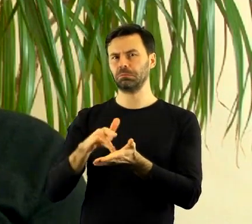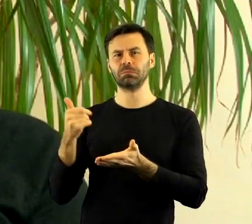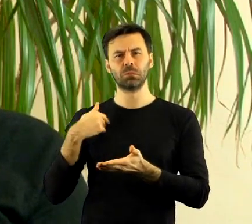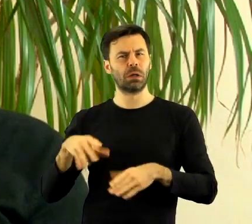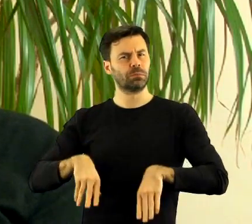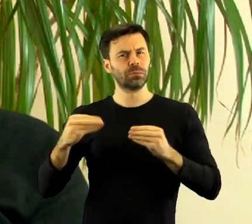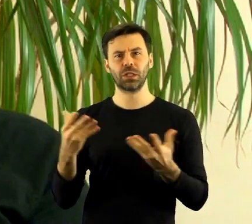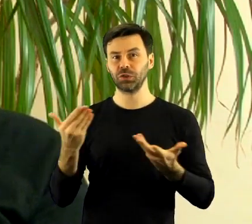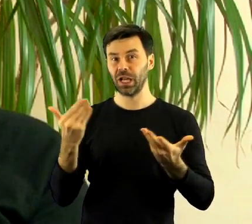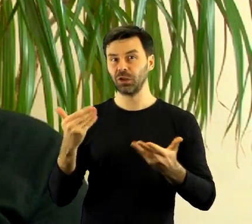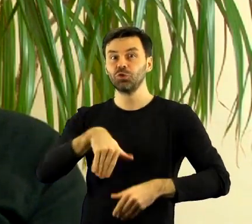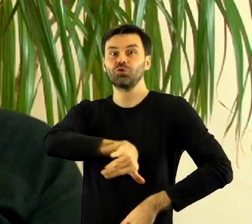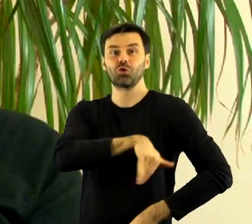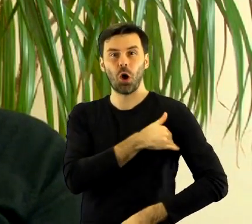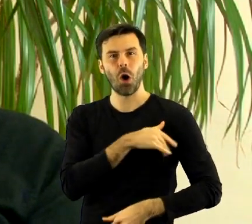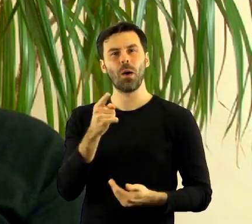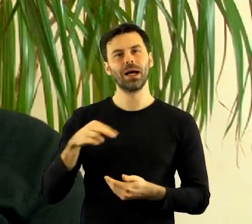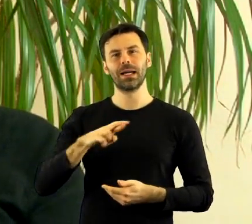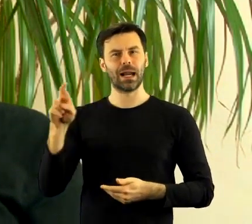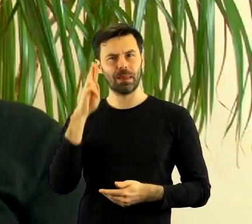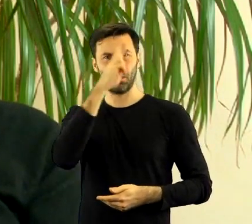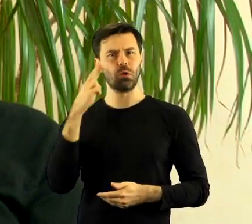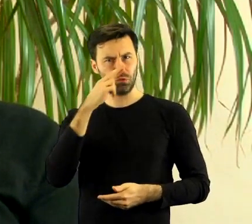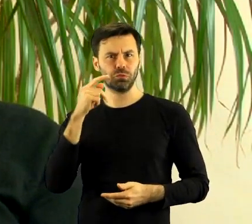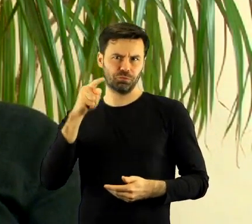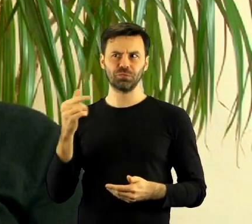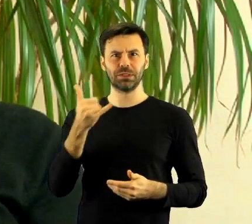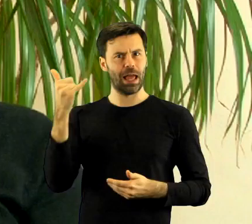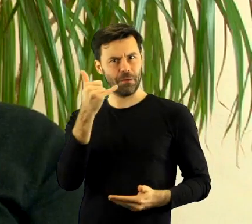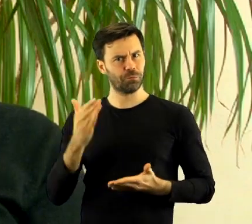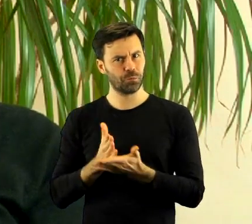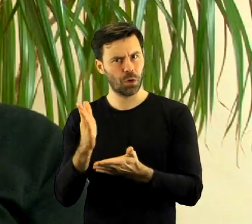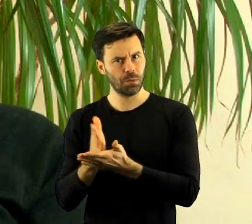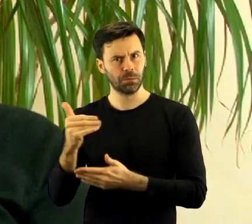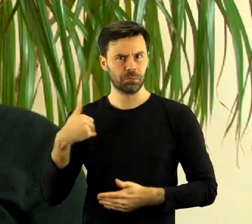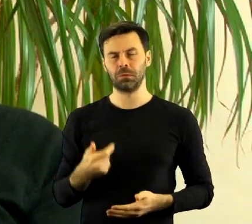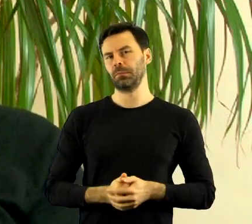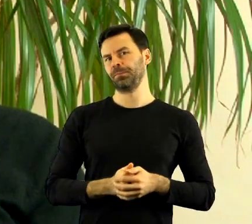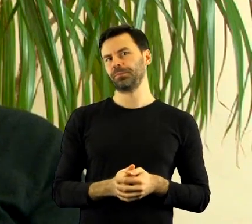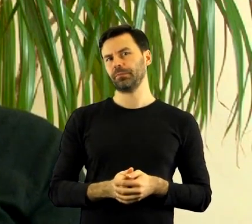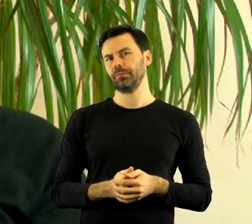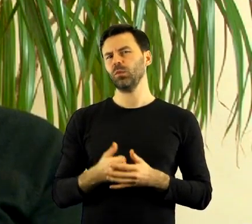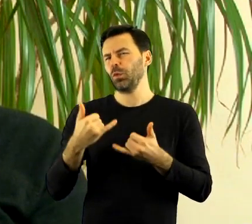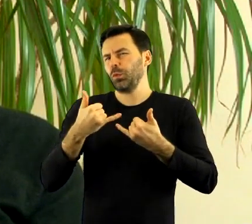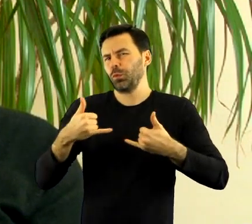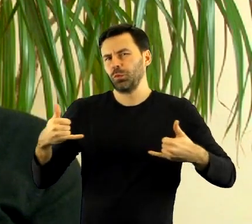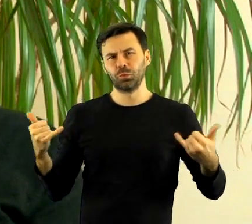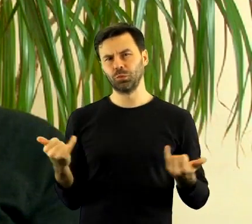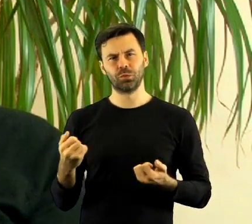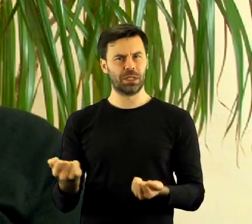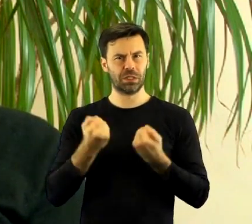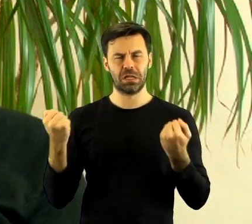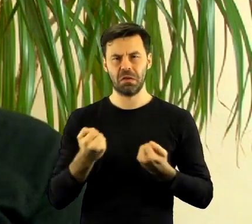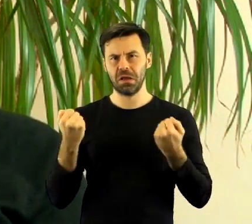Radach Rodziców, bo moje dzieciaki po prostu były w wieku szkolnym. Pewnie działałabym sobie na różnych płaszczyznach do tej pory.